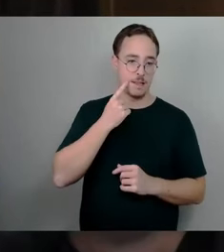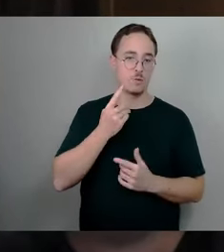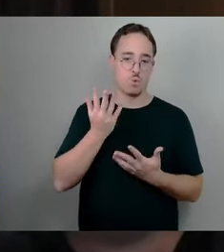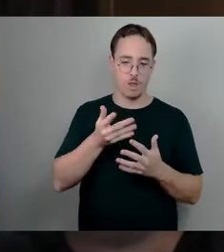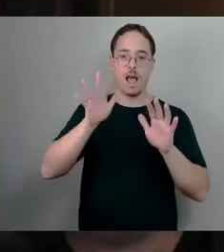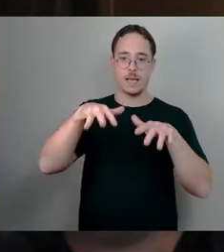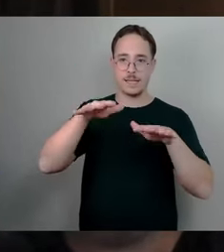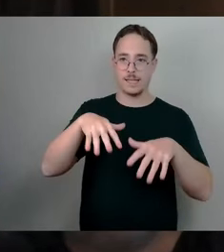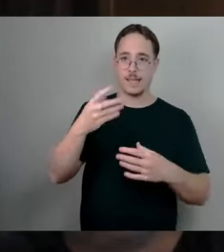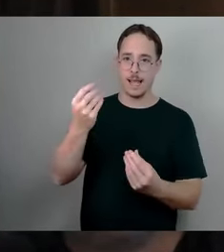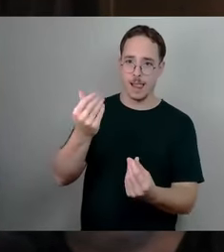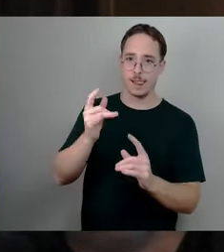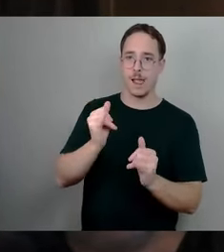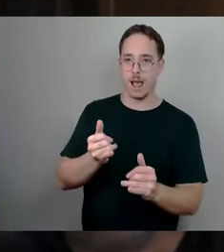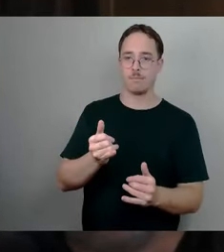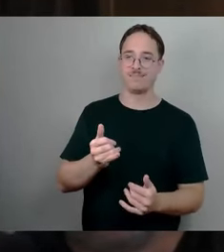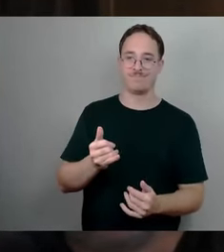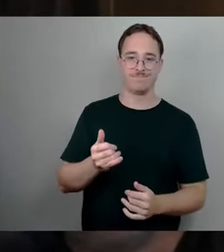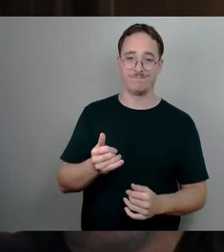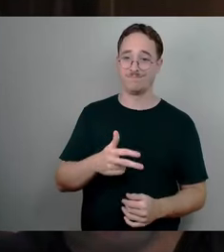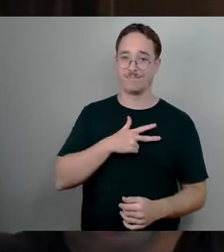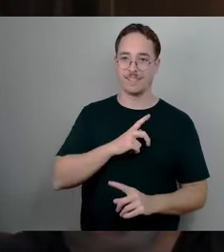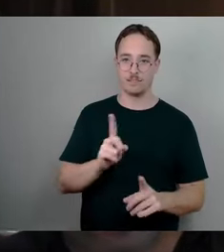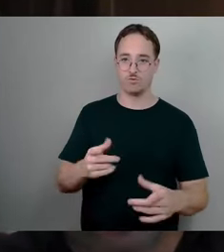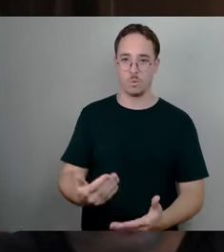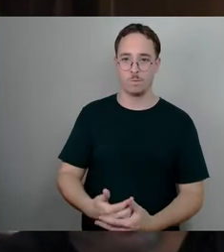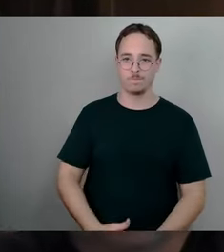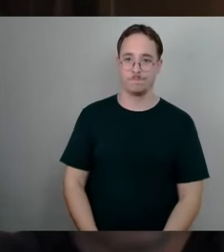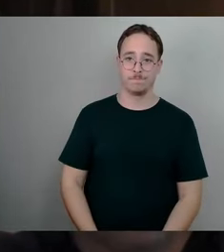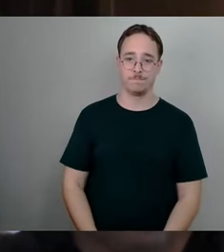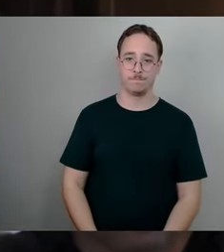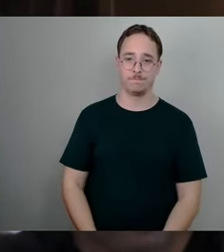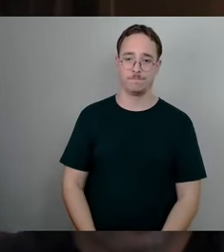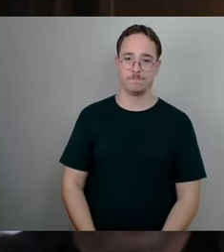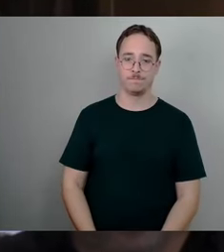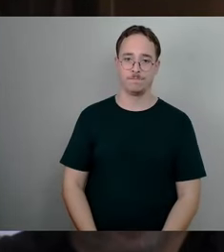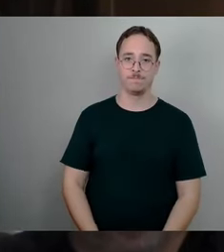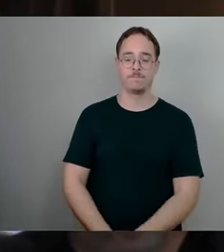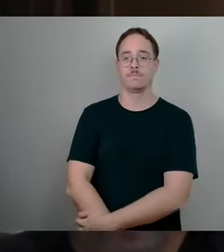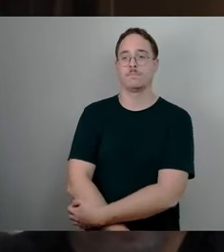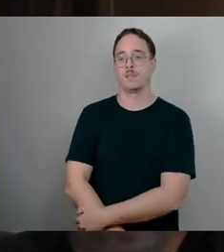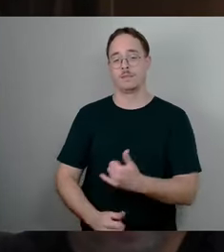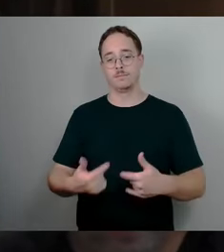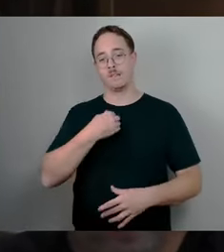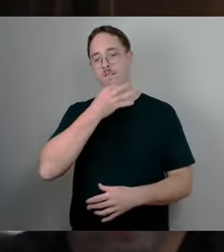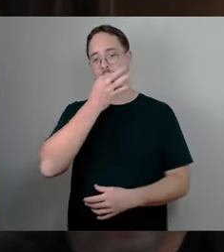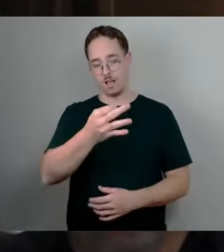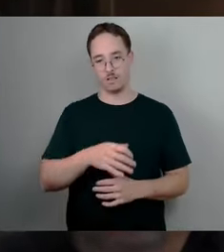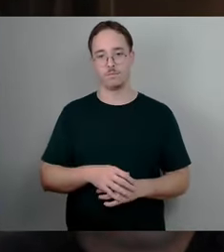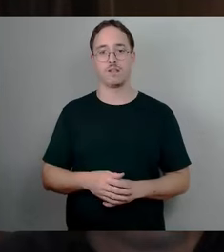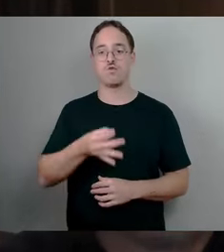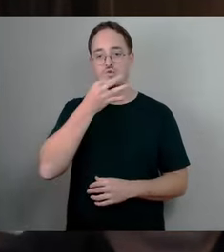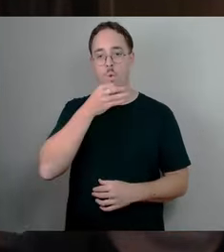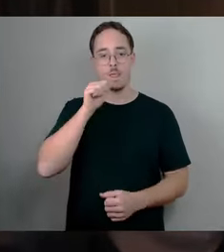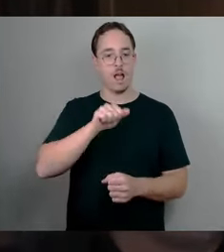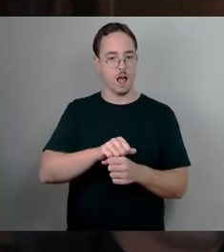zur Frage, das Jugendamt bzw. die Verwaltung des Jugendamtes hat an freie Träger